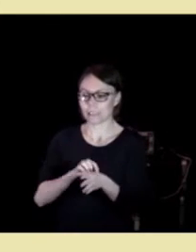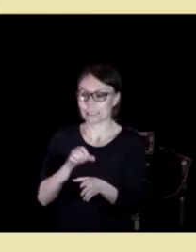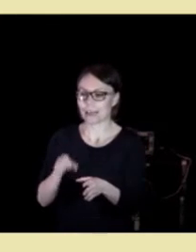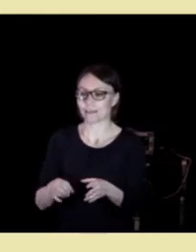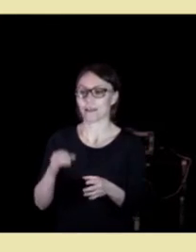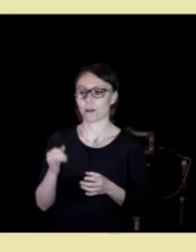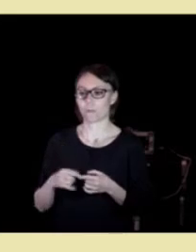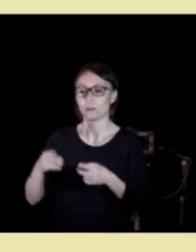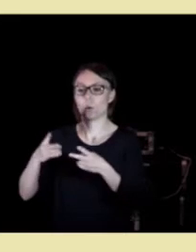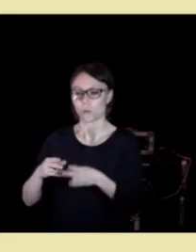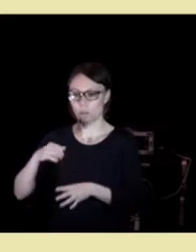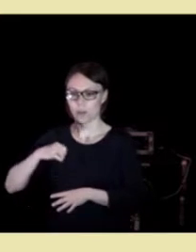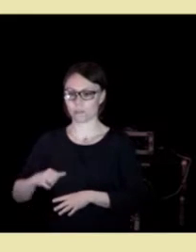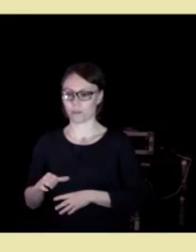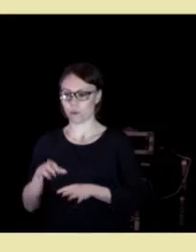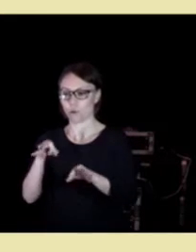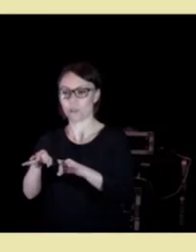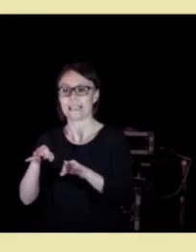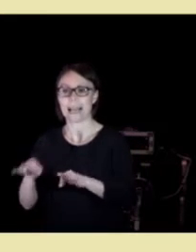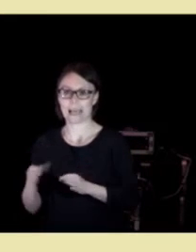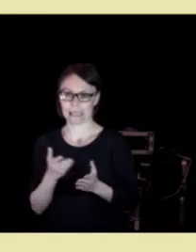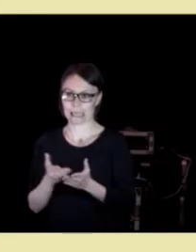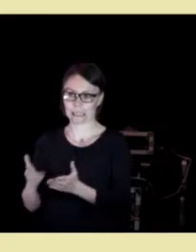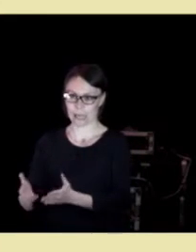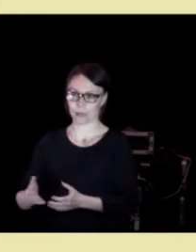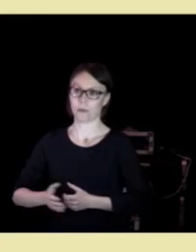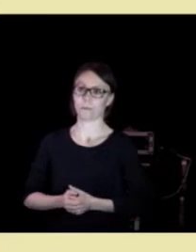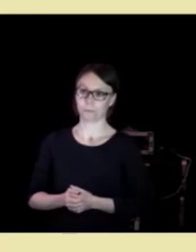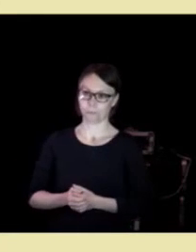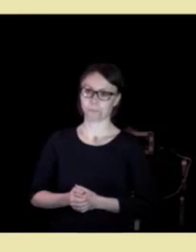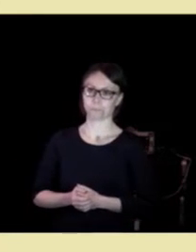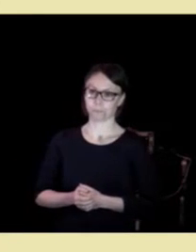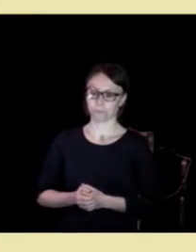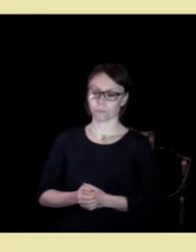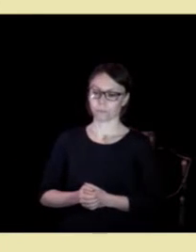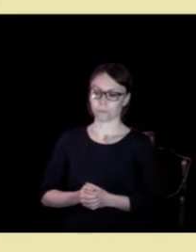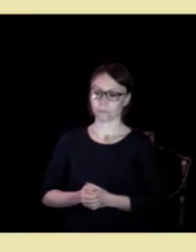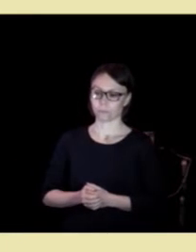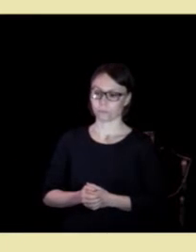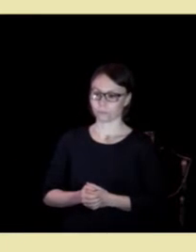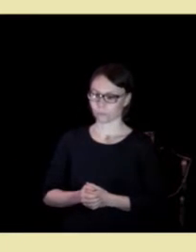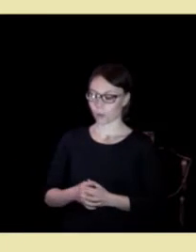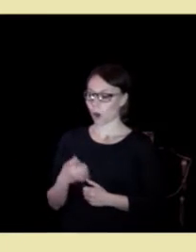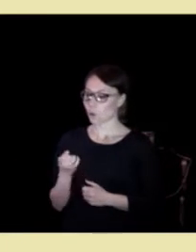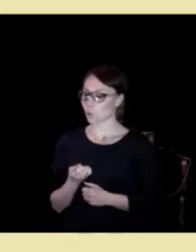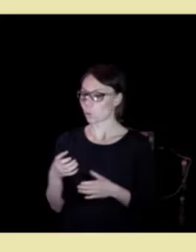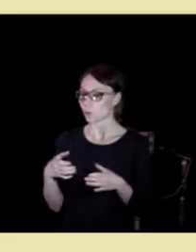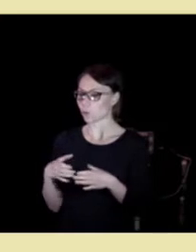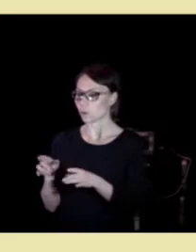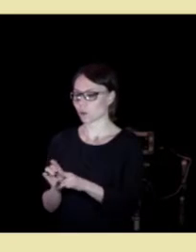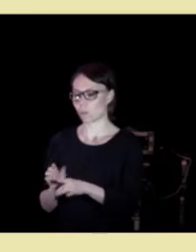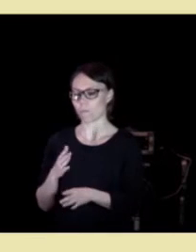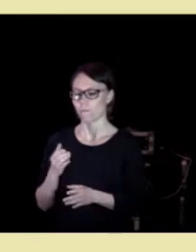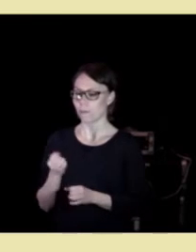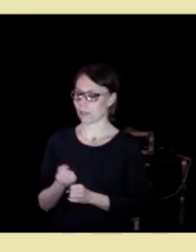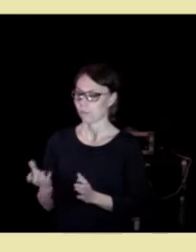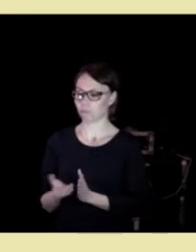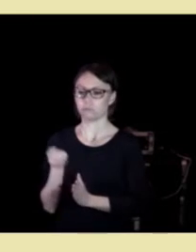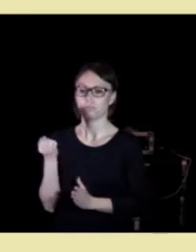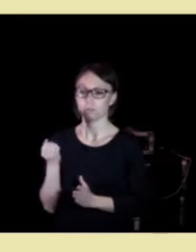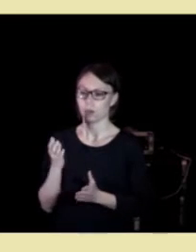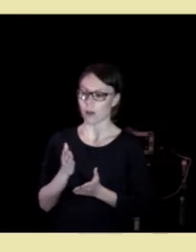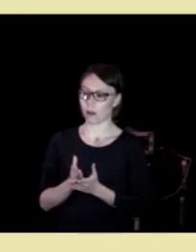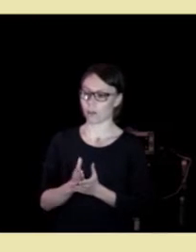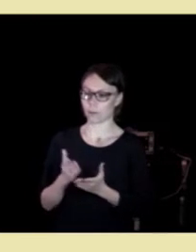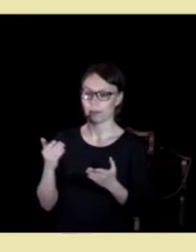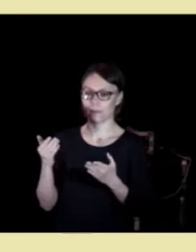De skal også ha ansvaret for å koordinere tjenestene. Det er spesielt noen grupper som har stor nytte nettopp